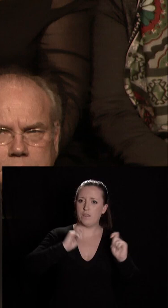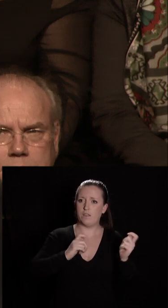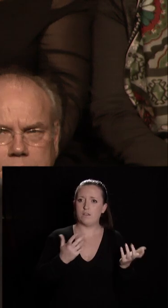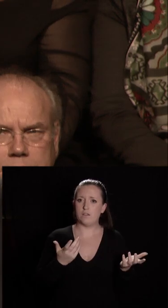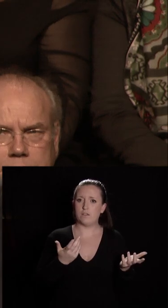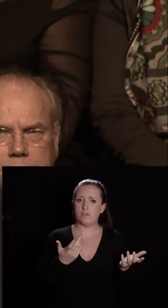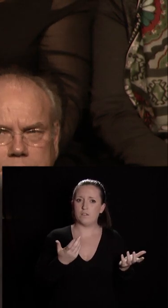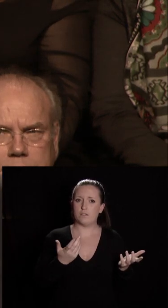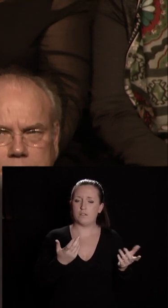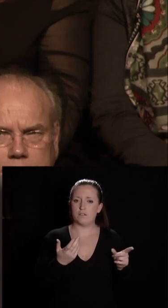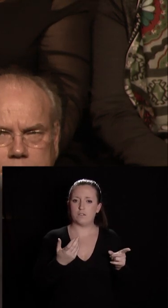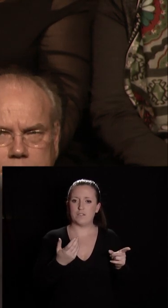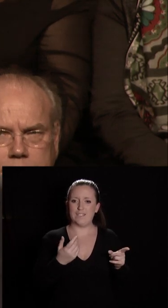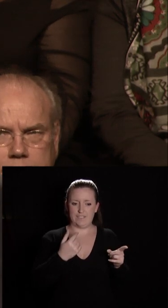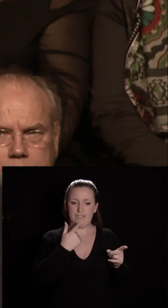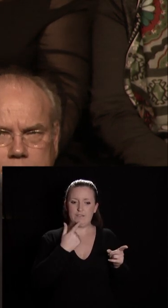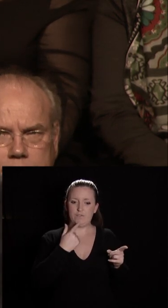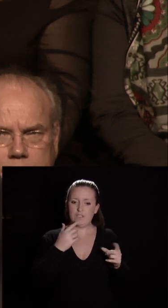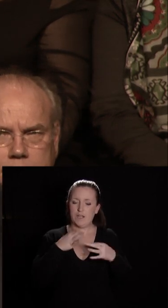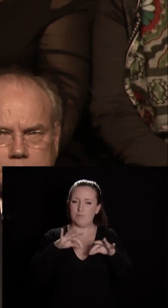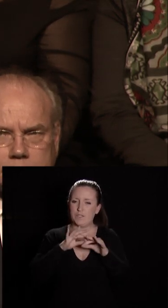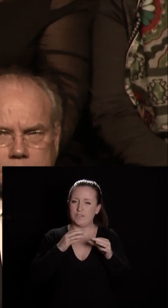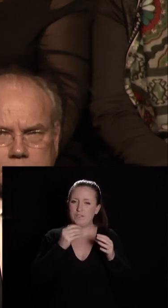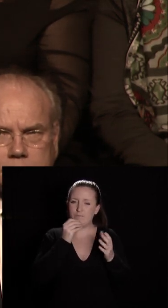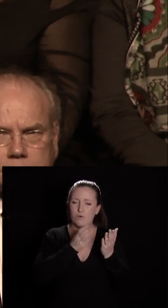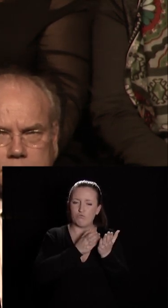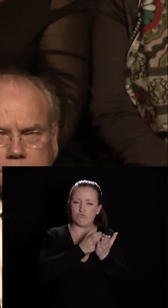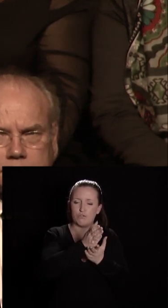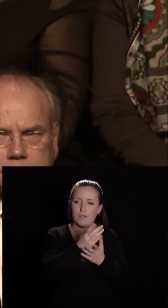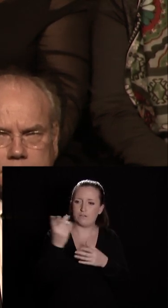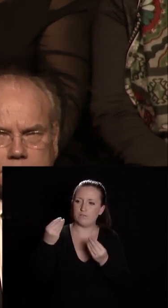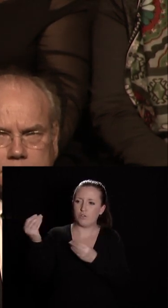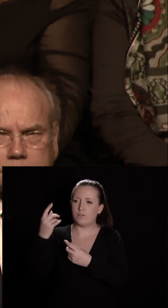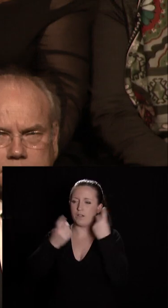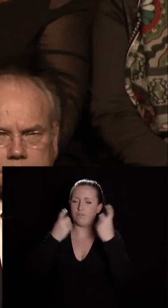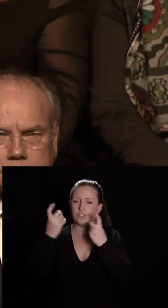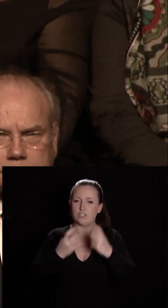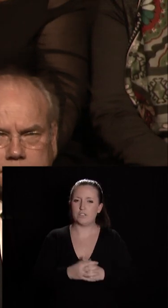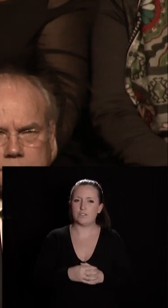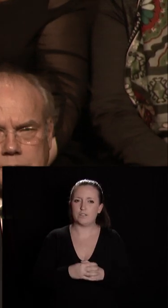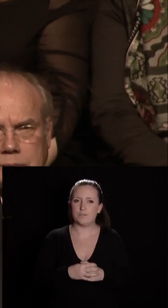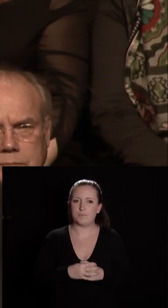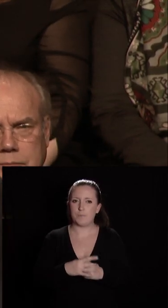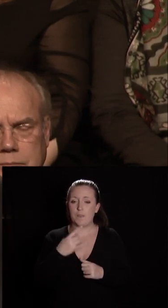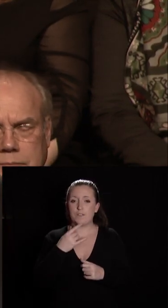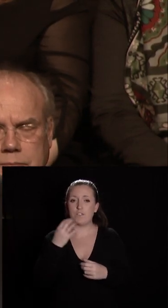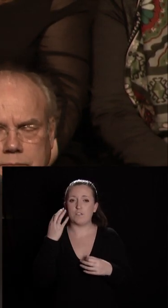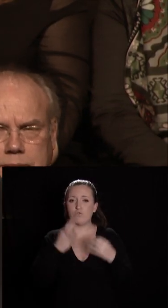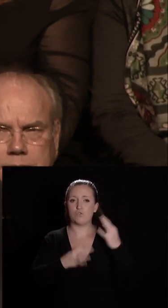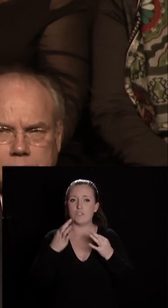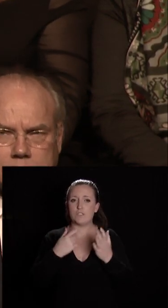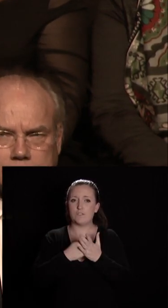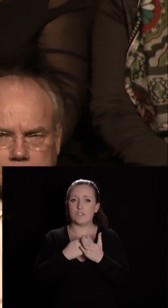'est que le pays est sur le bon chemin réfléchissez-y celui de la justice fiscale mais lorsque